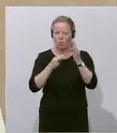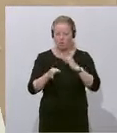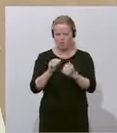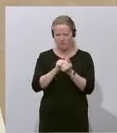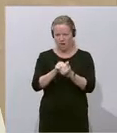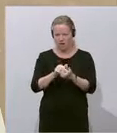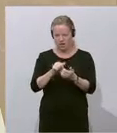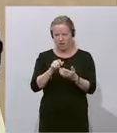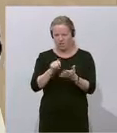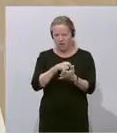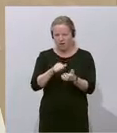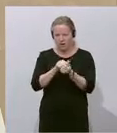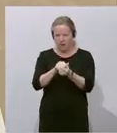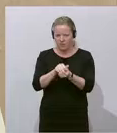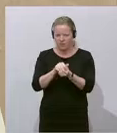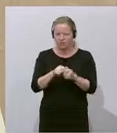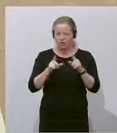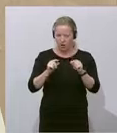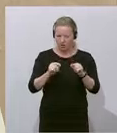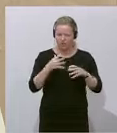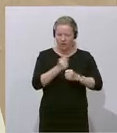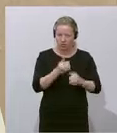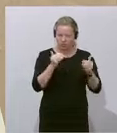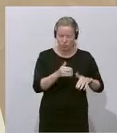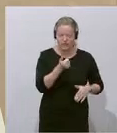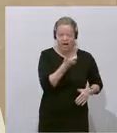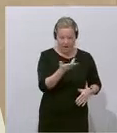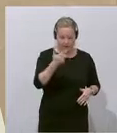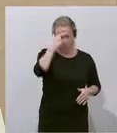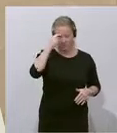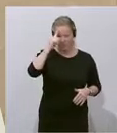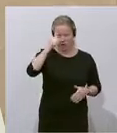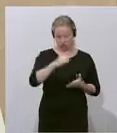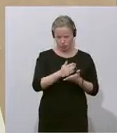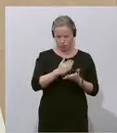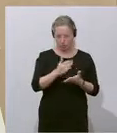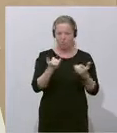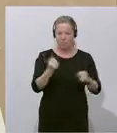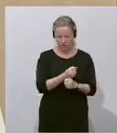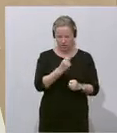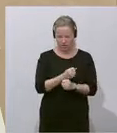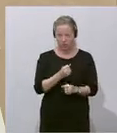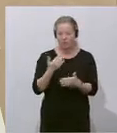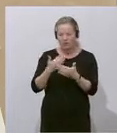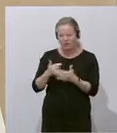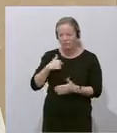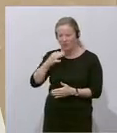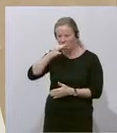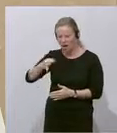Na ja, da wissen bestimmte Leute aus dem Verfassungsschutz schon, wie man es macht. Und ich frage Sie, Herr Justizminister,